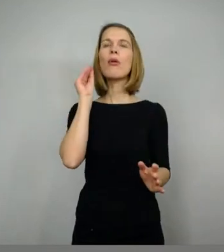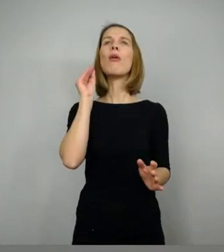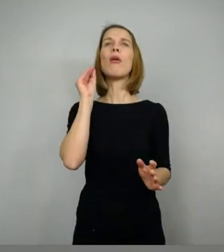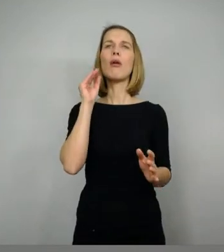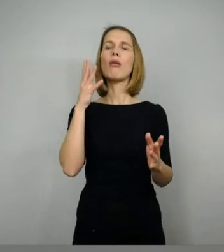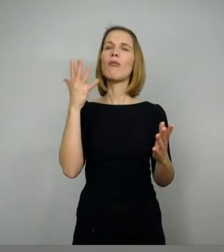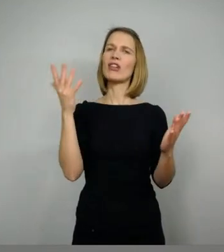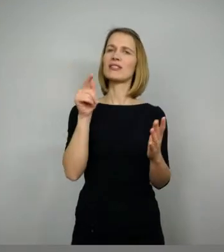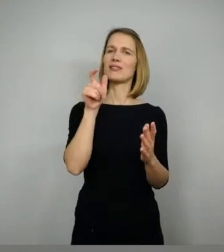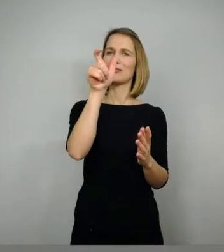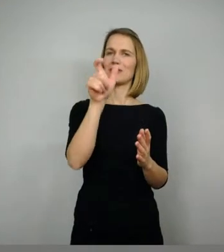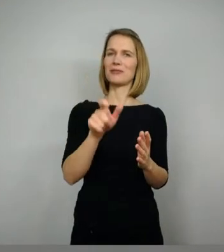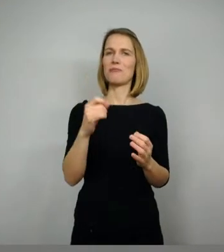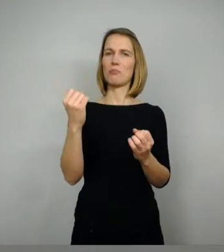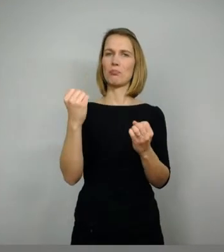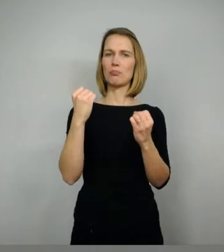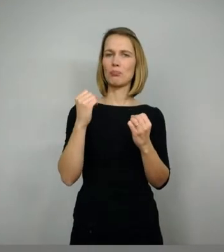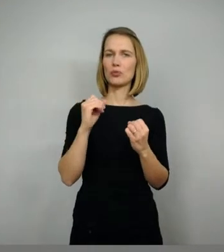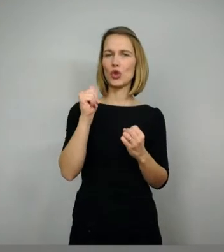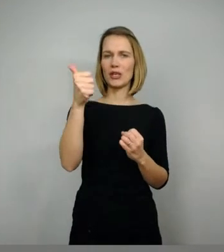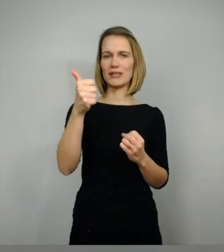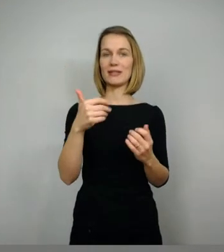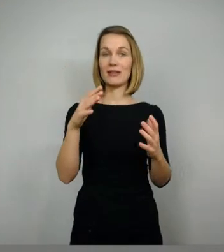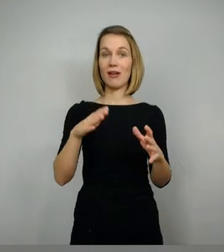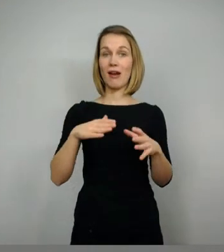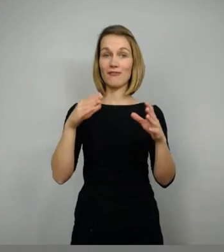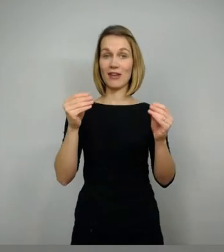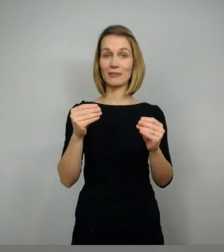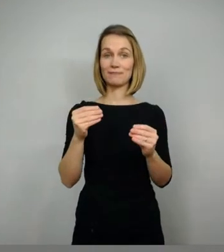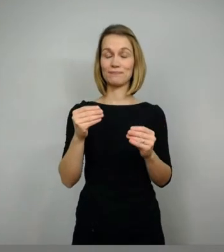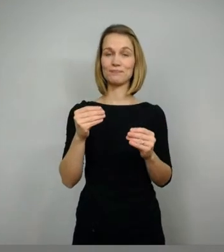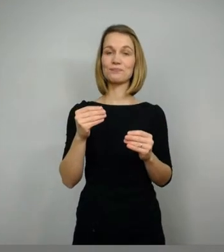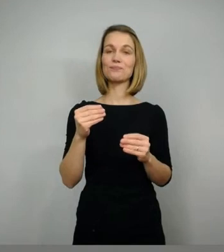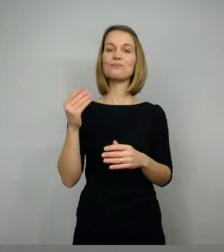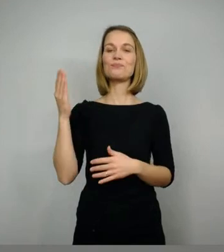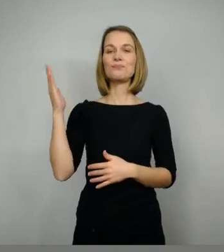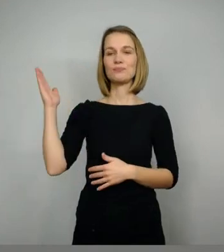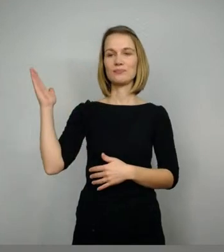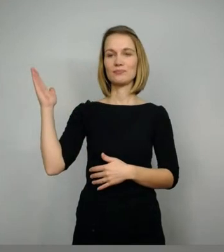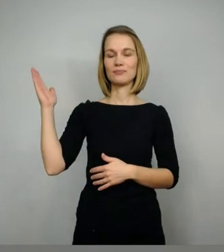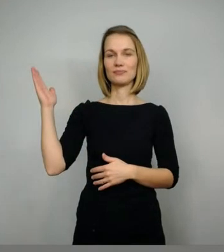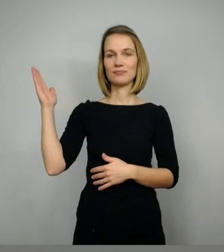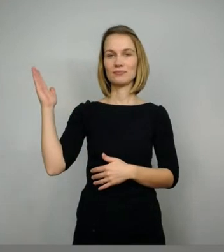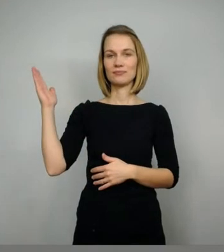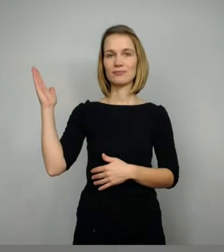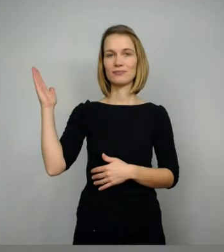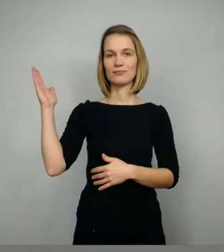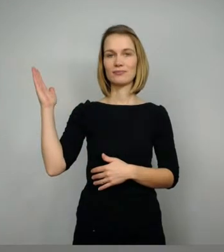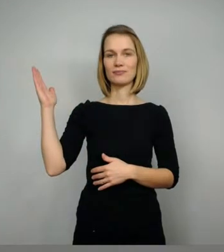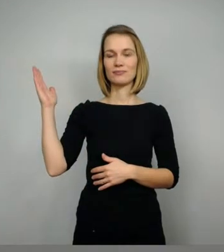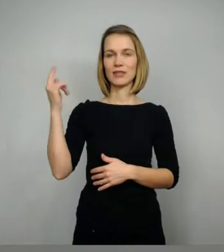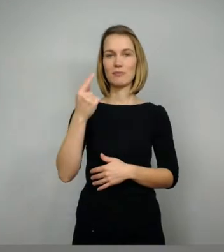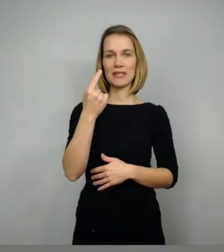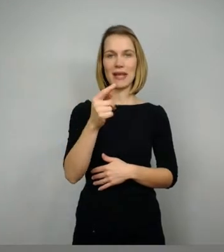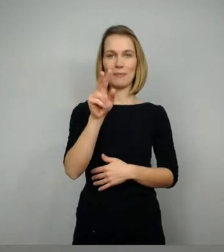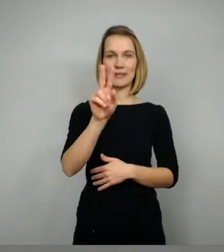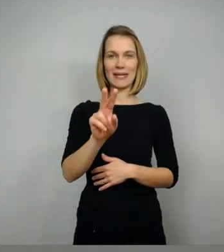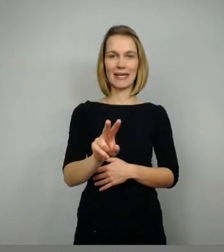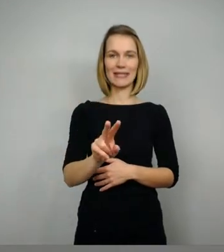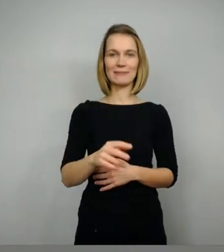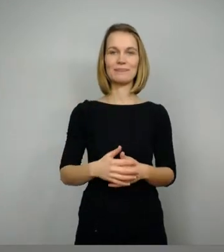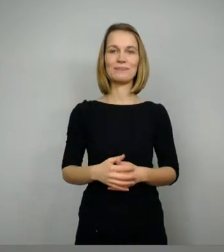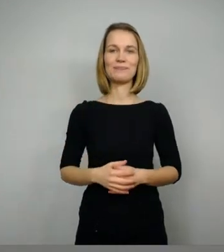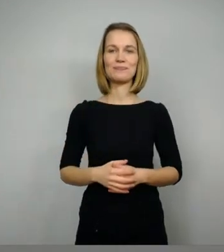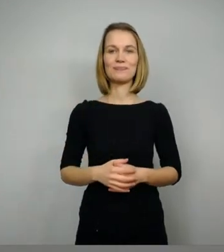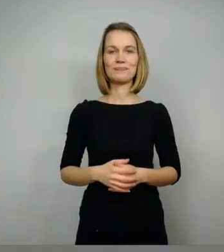Wir fangen also an. Du wurgst in Niederlanden, einst viel Edelenköniges Kind. Des Vater hieß Sigmund, sin Mutter Siggelind. In